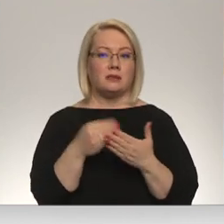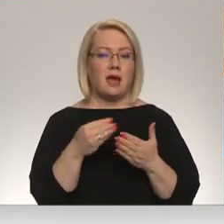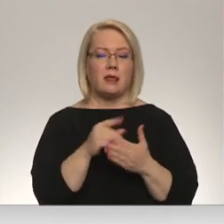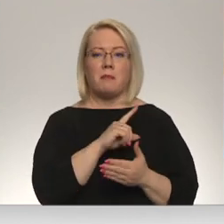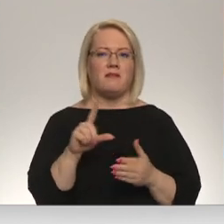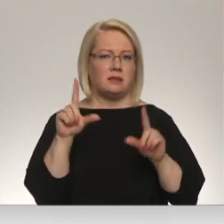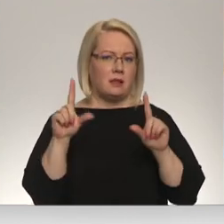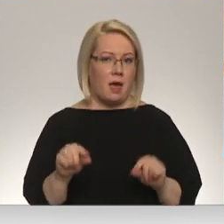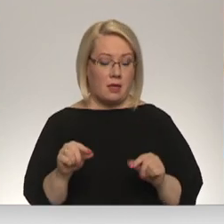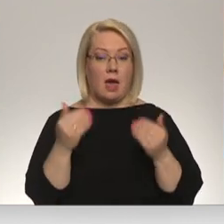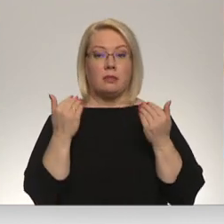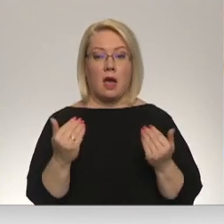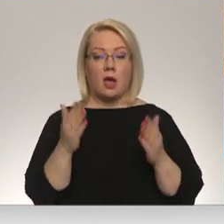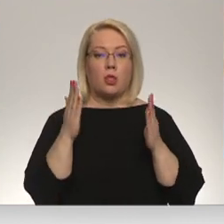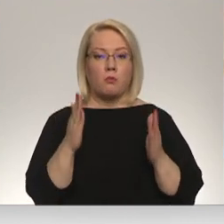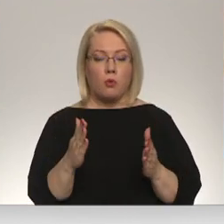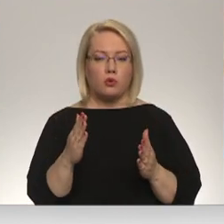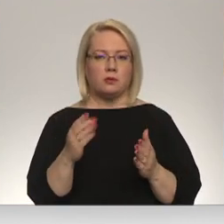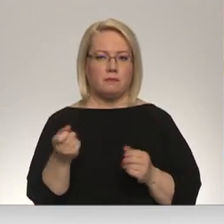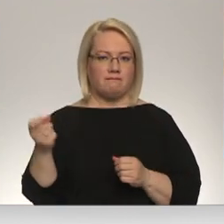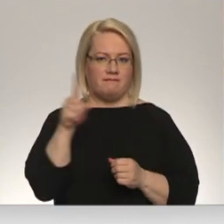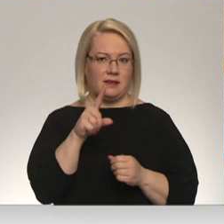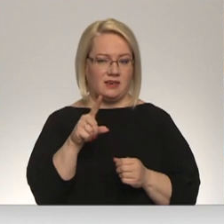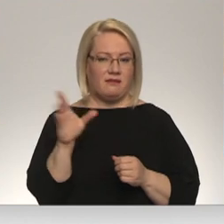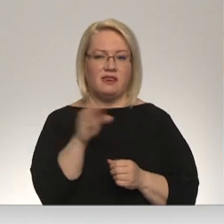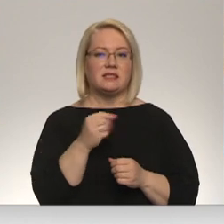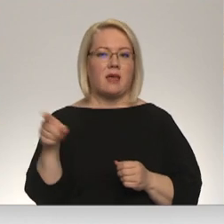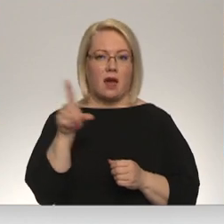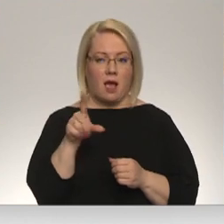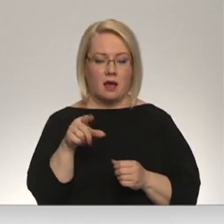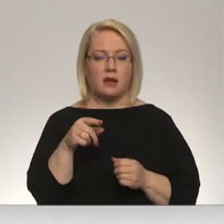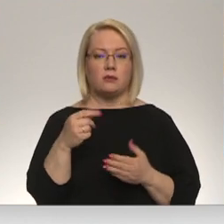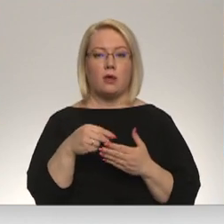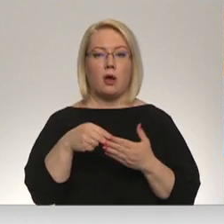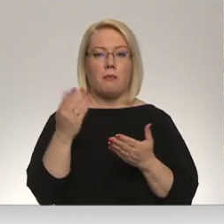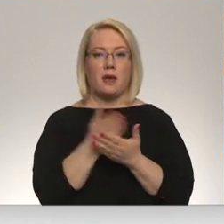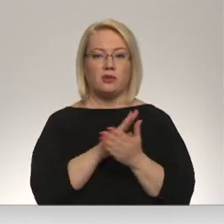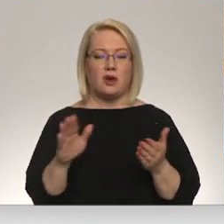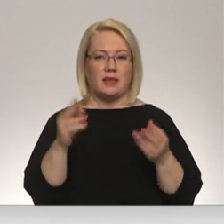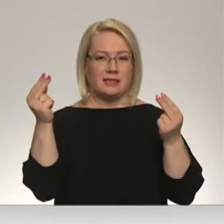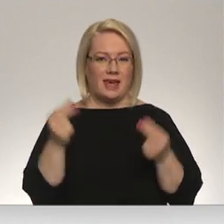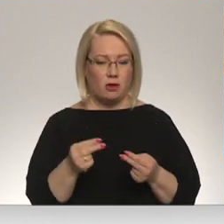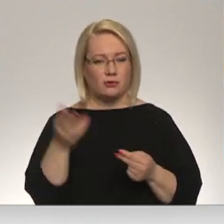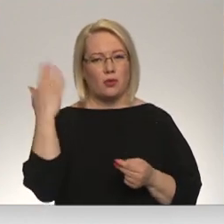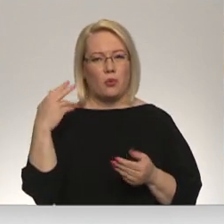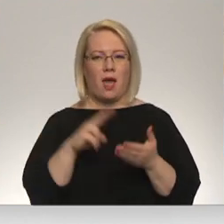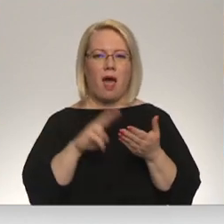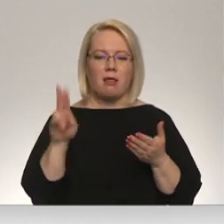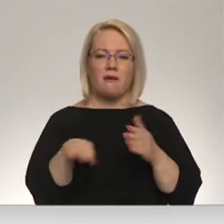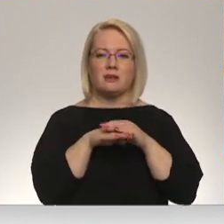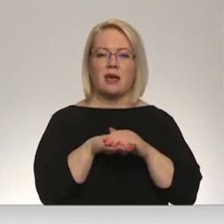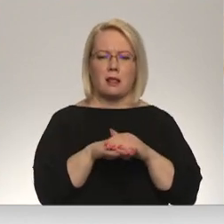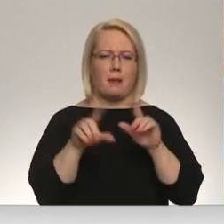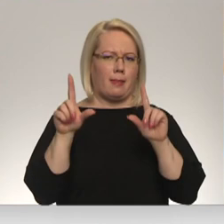zemākajiem valstī, tagad būs viens no augstākajiem. Noslēdzoties izdevīgajam līgumam, kas ļāva rēzeknē saglabāt īpaši zemu